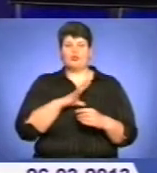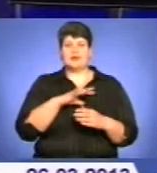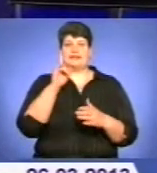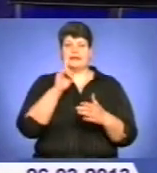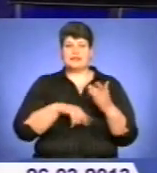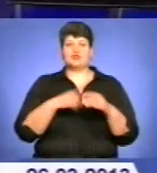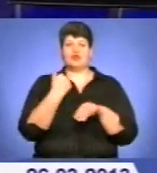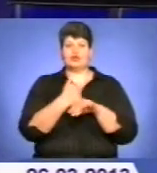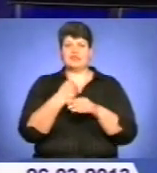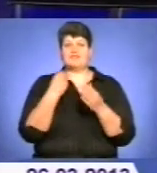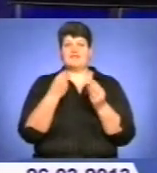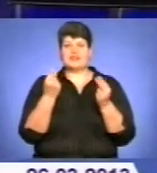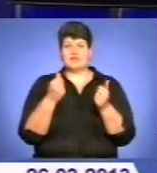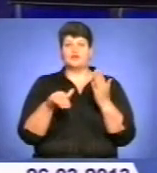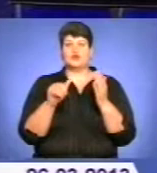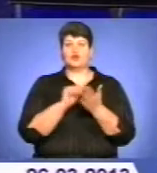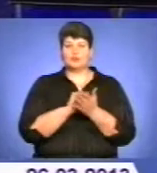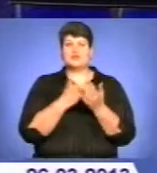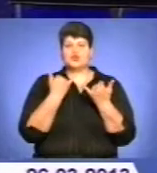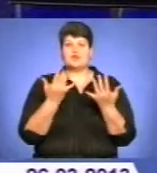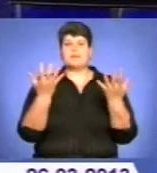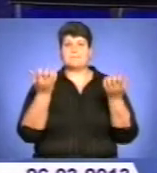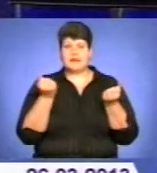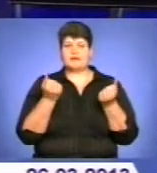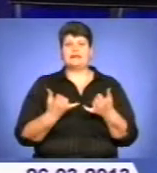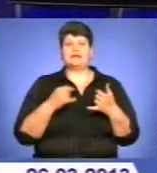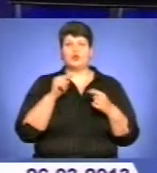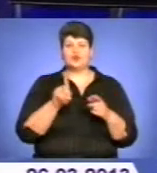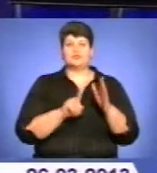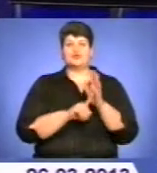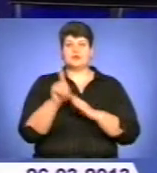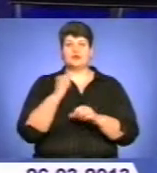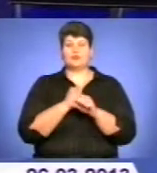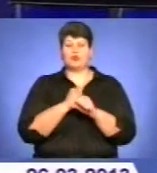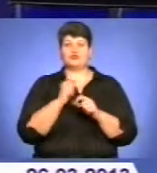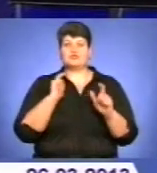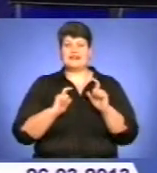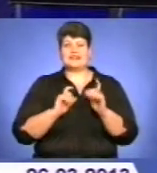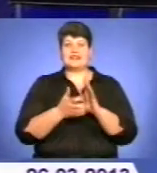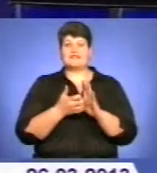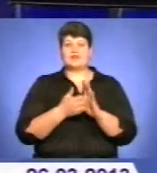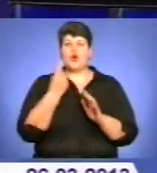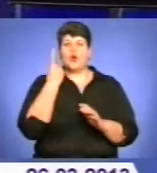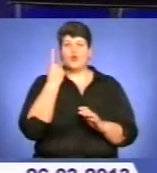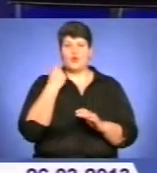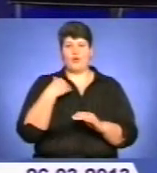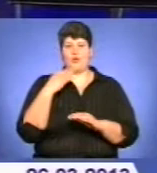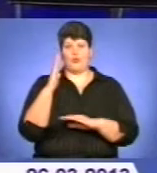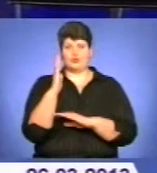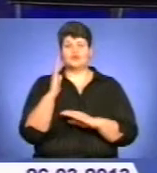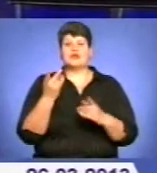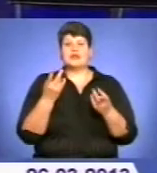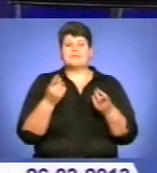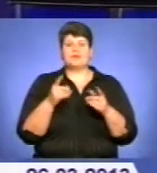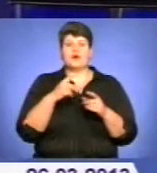головний фінансовий документ області нині приймуть, але для того, щоб розпочати роботу сесії, не вистачило одного голосу. Хроніка